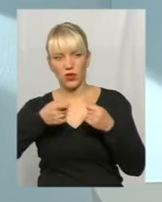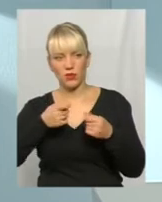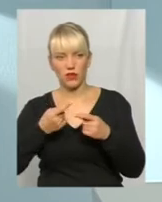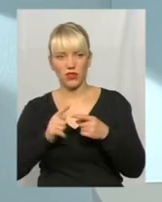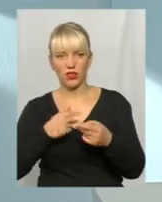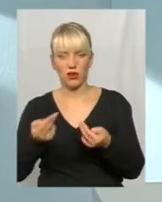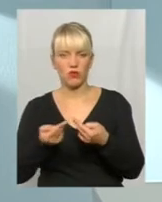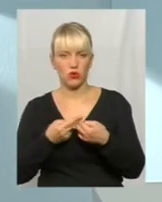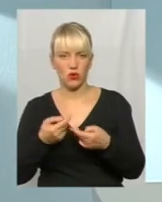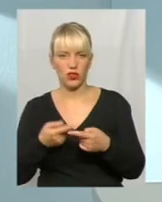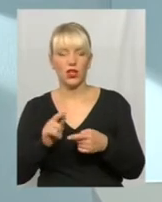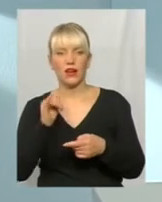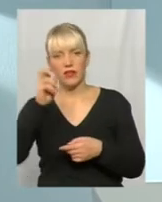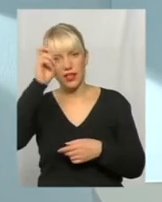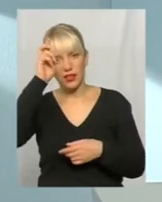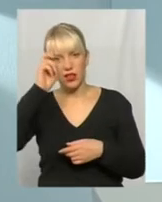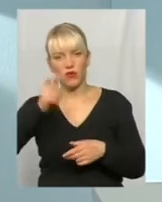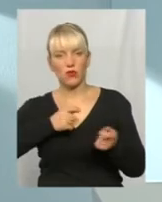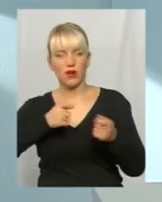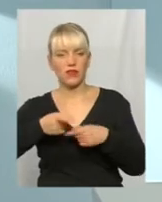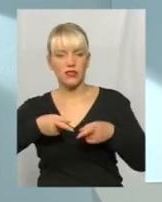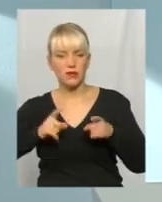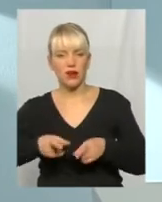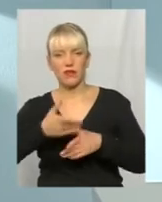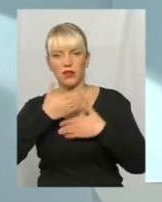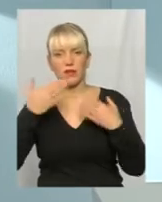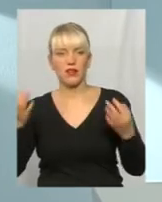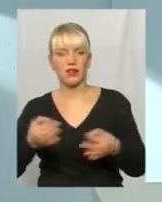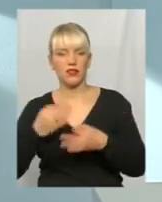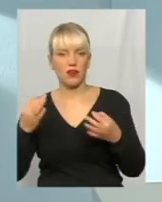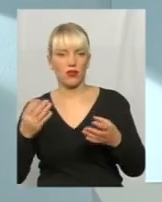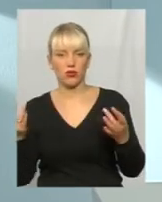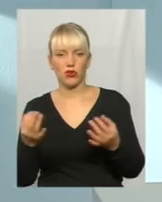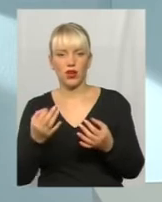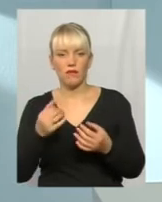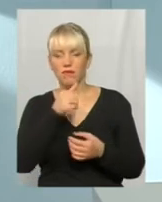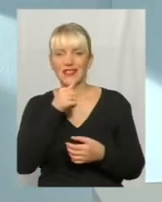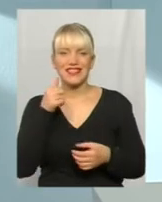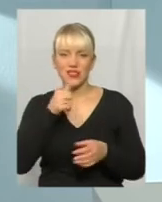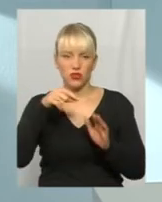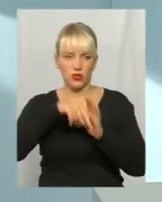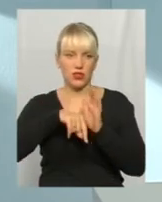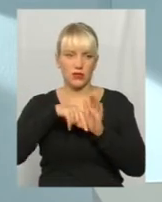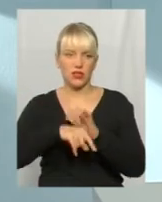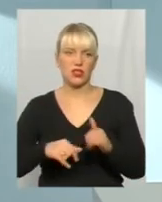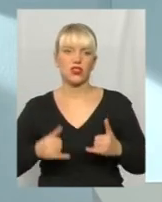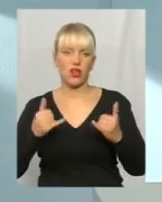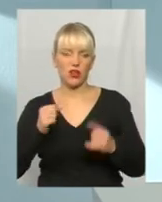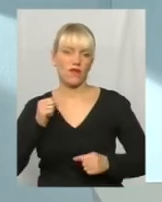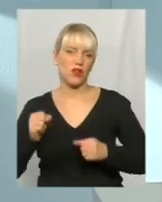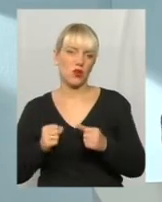нам шкодить. Насправді в державному управлінні немає ніякого сакрального і містичного змісту, шановні колеги. Це